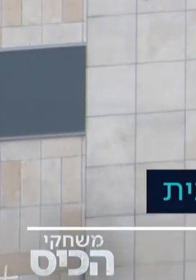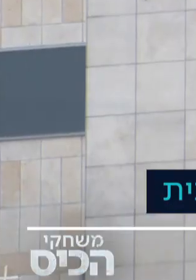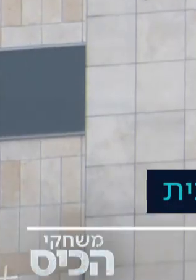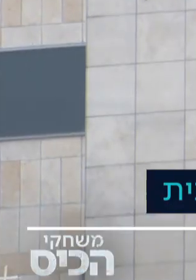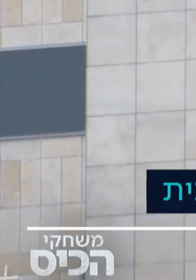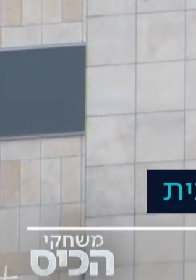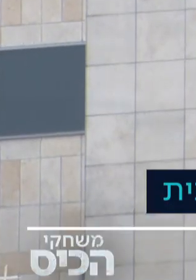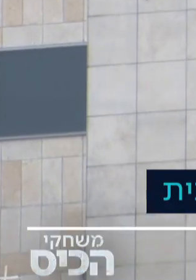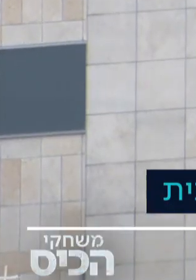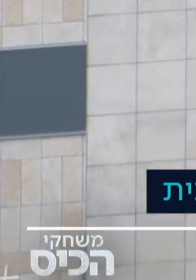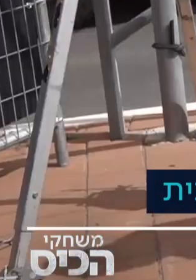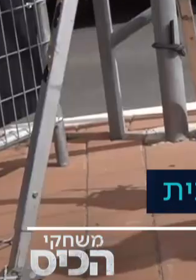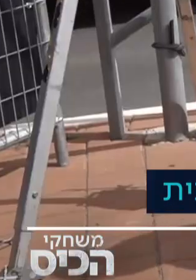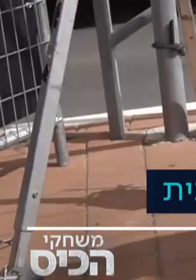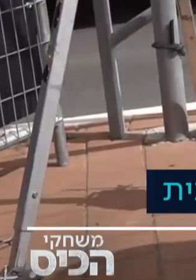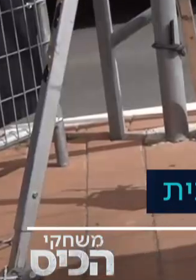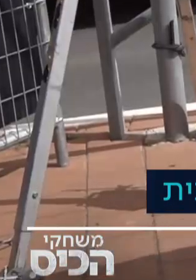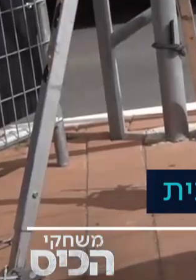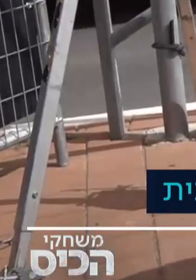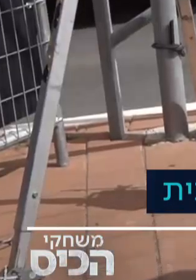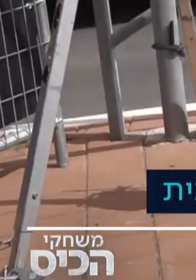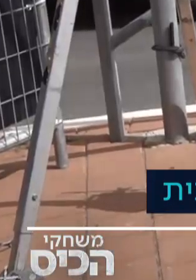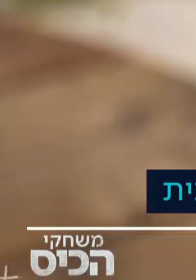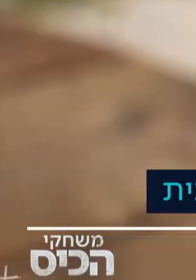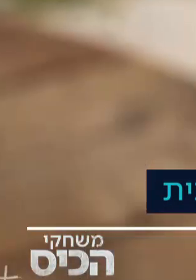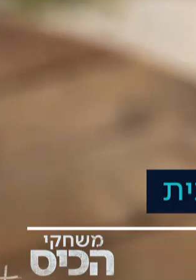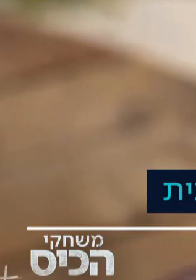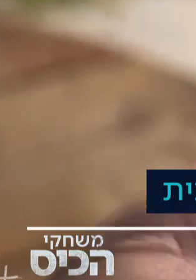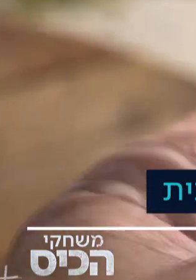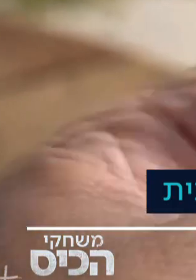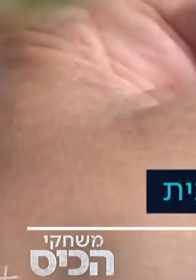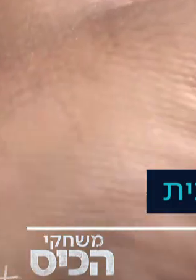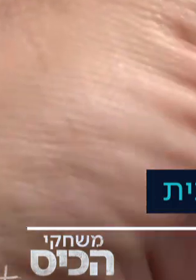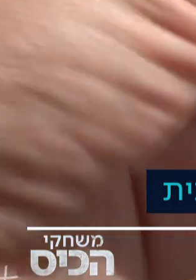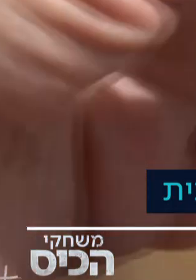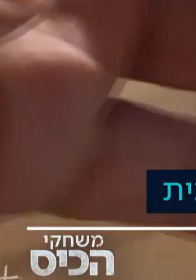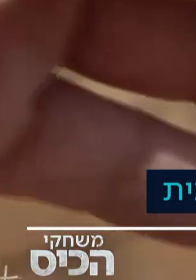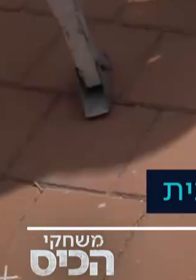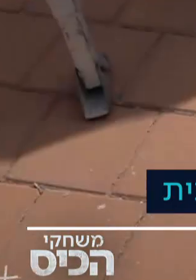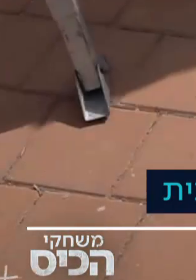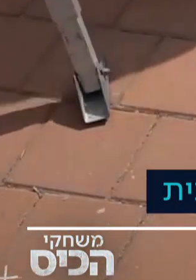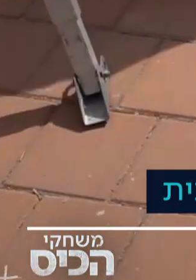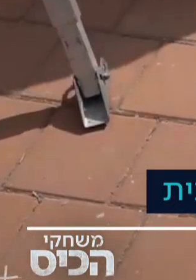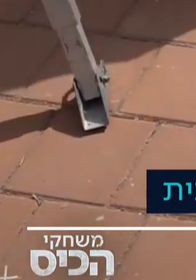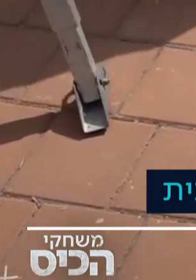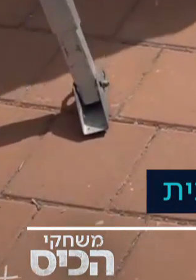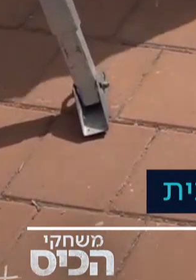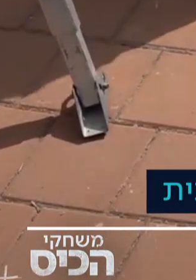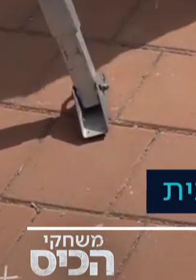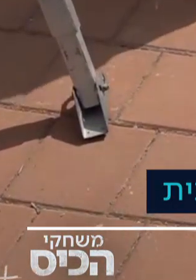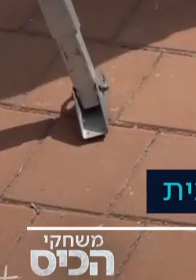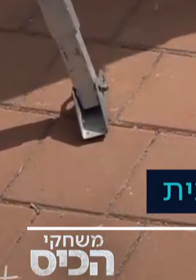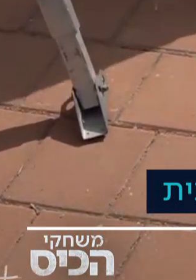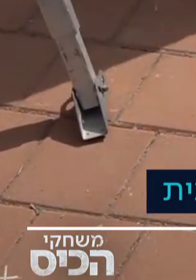העבודה, אולי תשמחו לשמוע שבזק מגייסת מאות עובדים לפרויקט פריסת הסיבים האופטיים שלה ברחבי ישראל. חברת